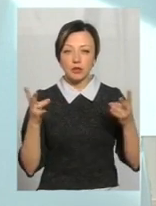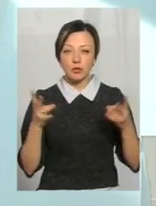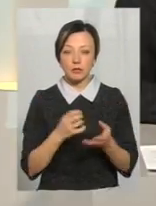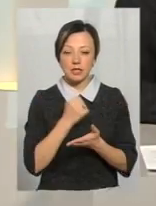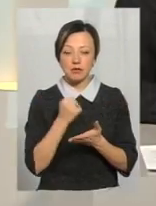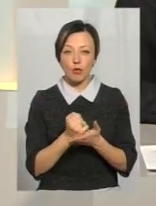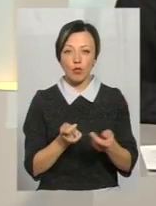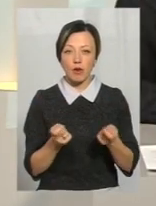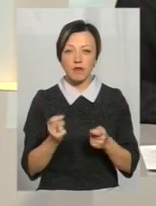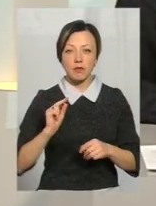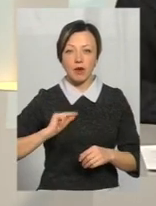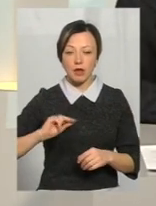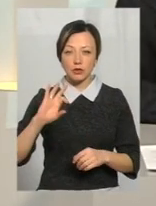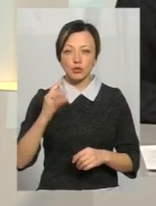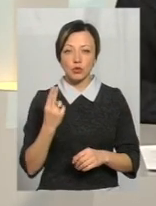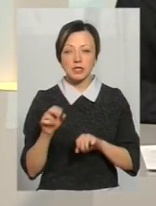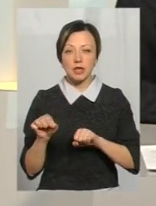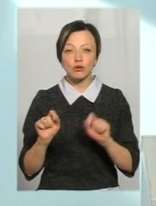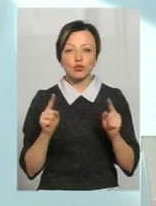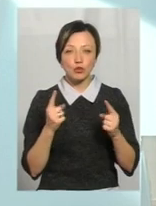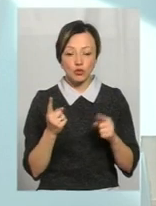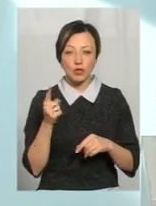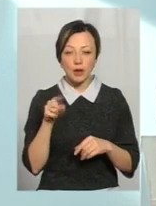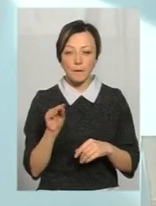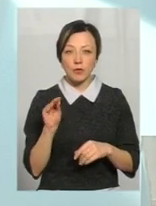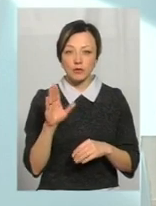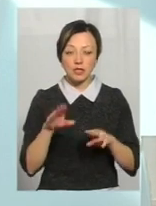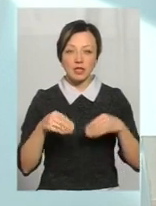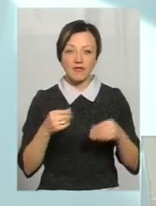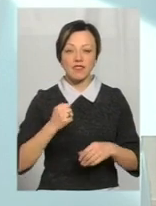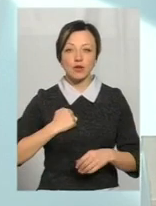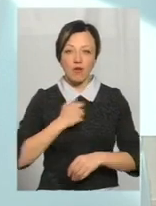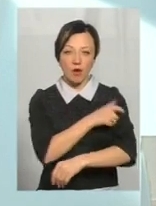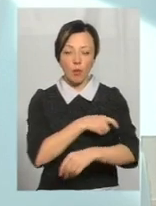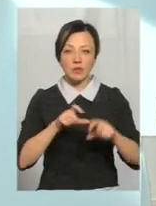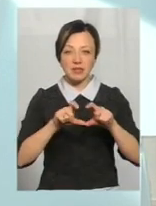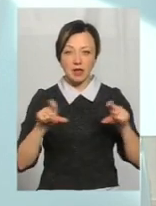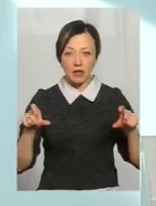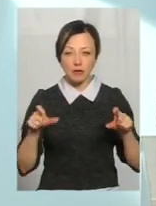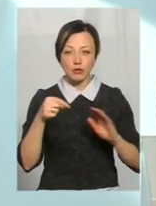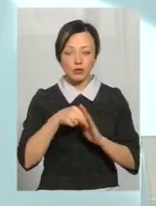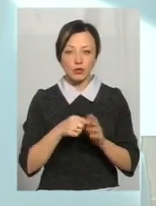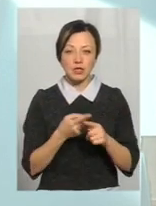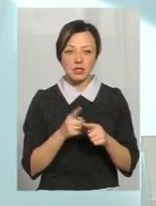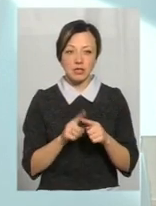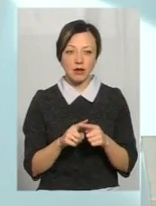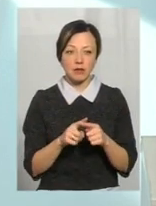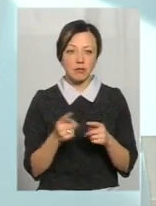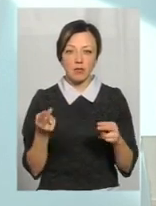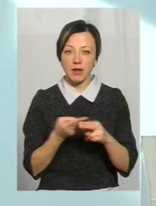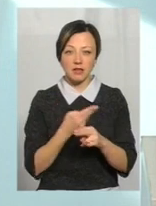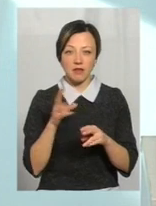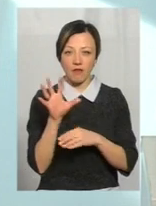в управлінні праці соціального захисту. Чому? Тому що те посвідчення, яке надає військовий комісаріат, воно, по суті, це йде корочка, навіть без